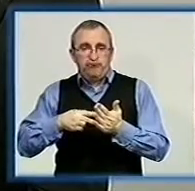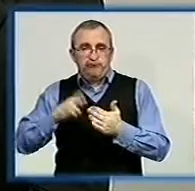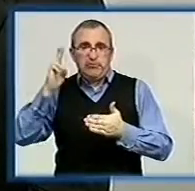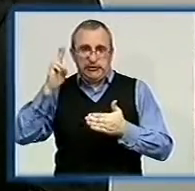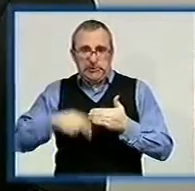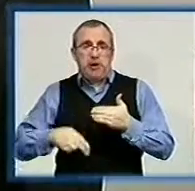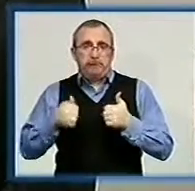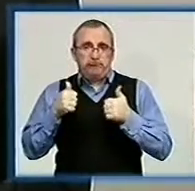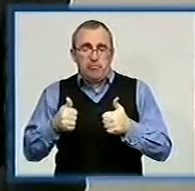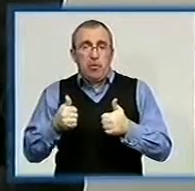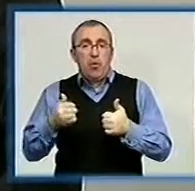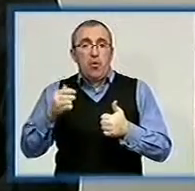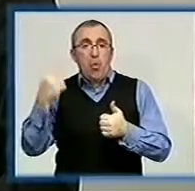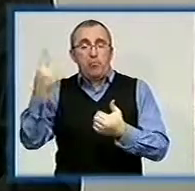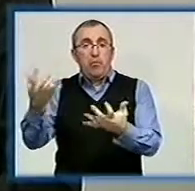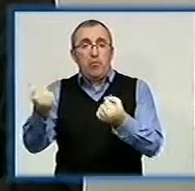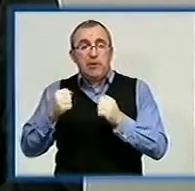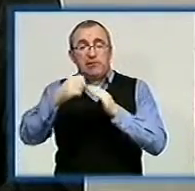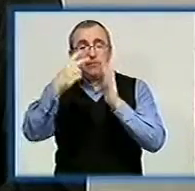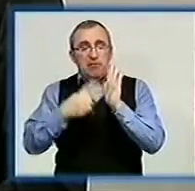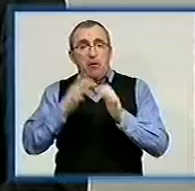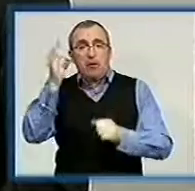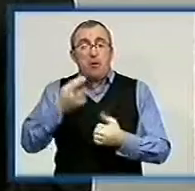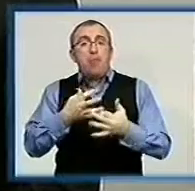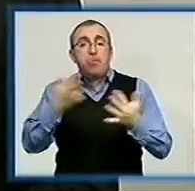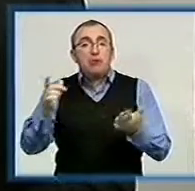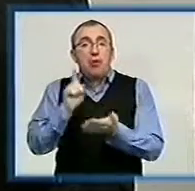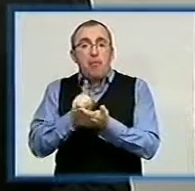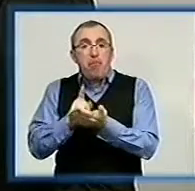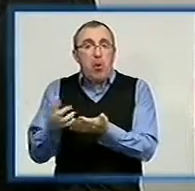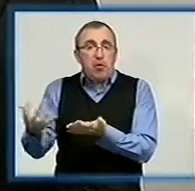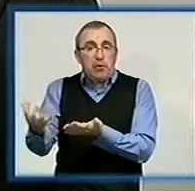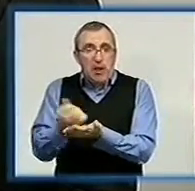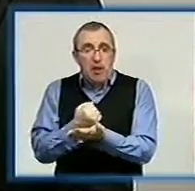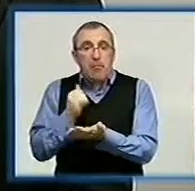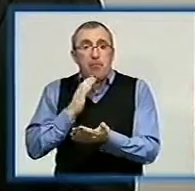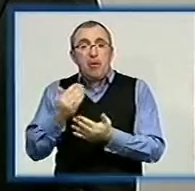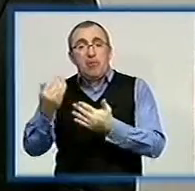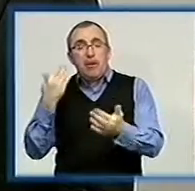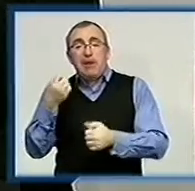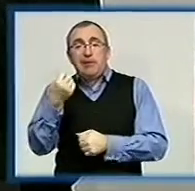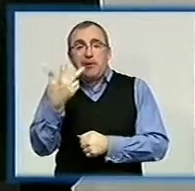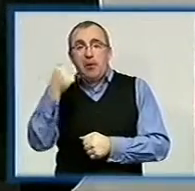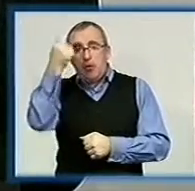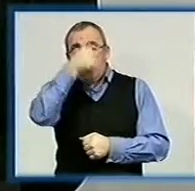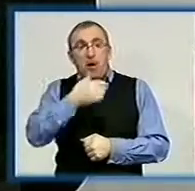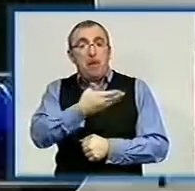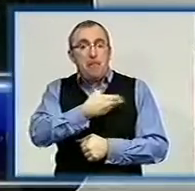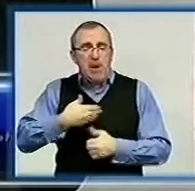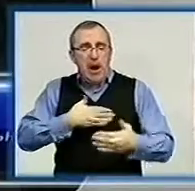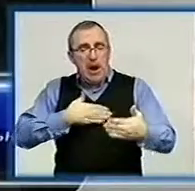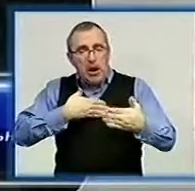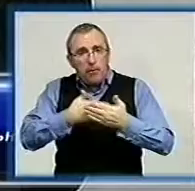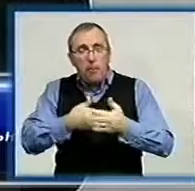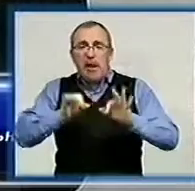отримала майже на 17% більше податків, щоб це було в попередньому, 13-му році. Ми активізували